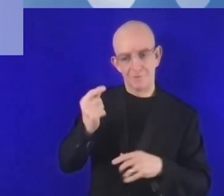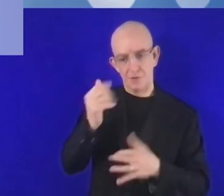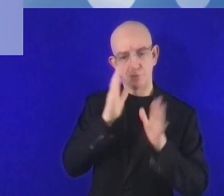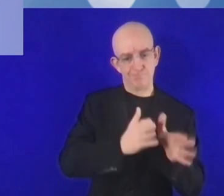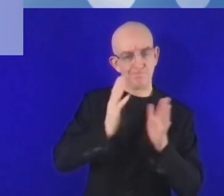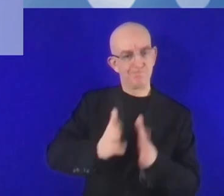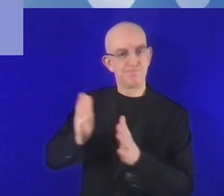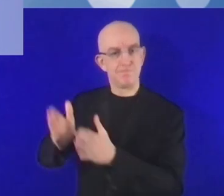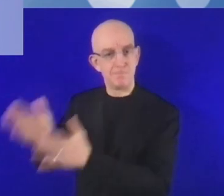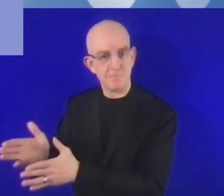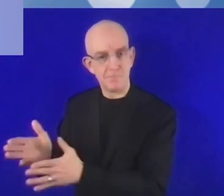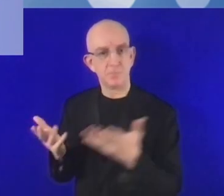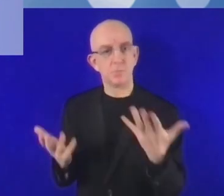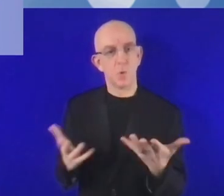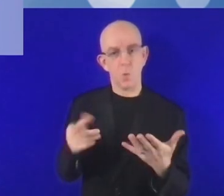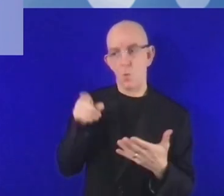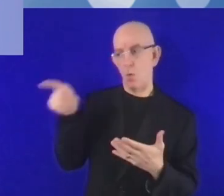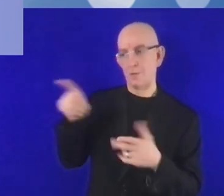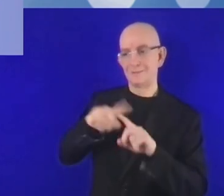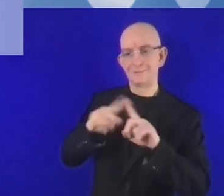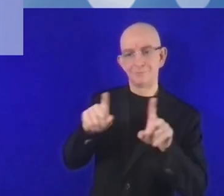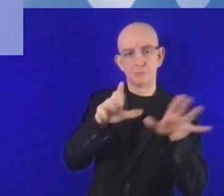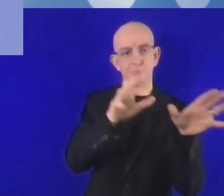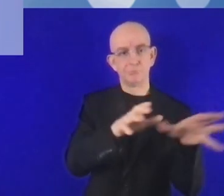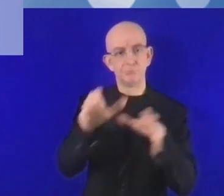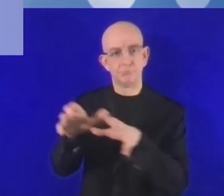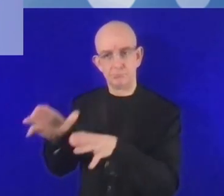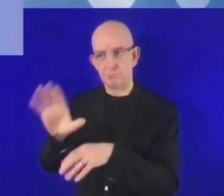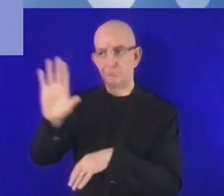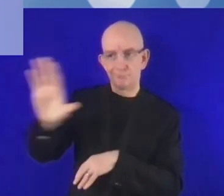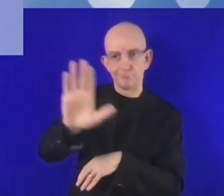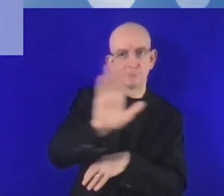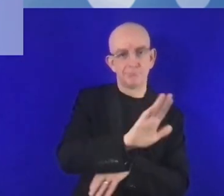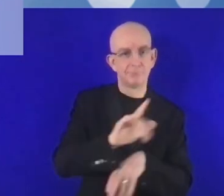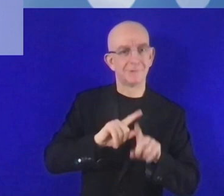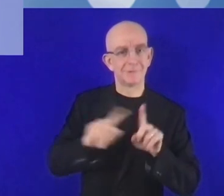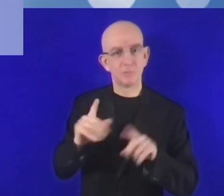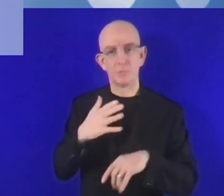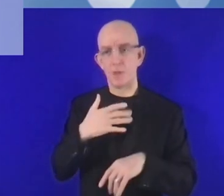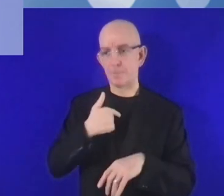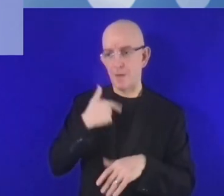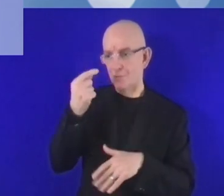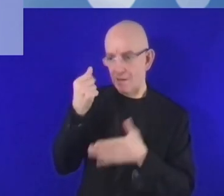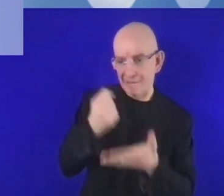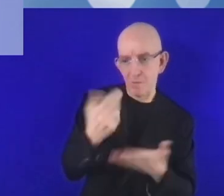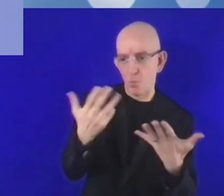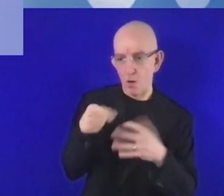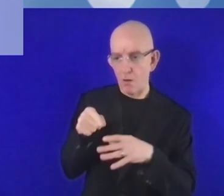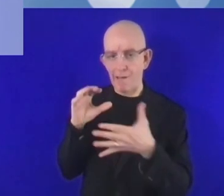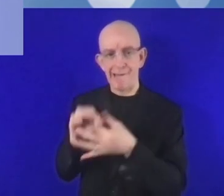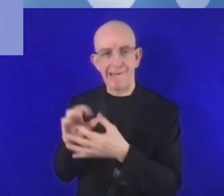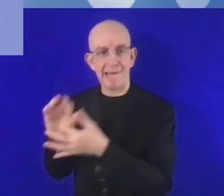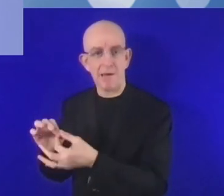المصادر وأشكال ومن قطاع إلى قطاع آخر. هناك نماذج تمويل